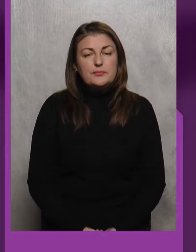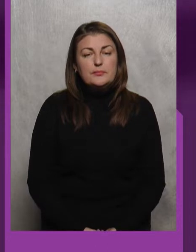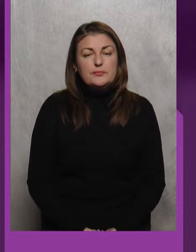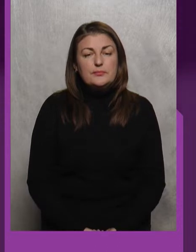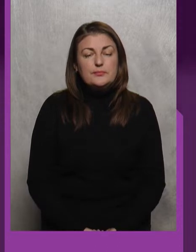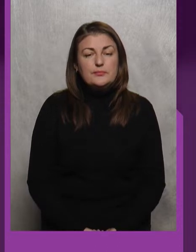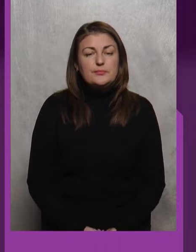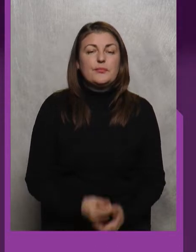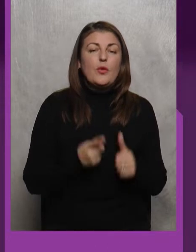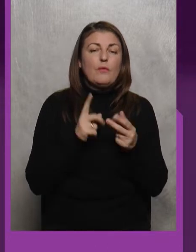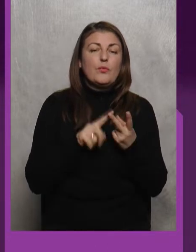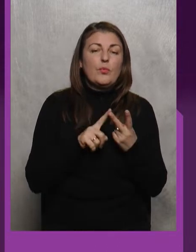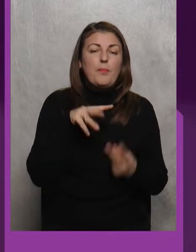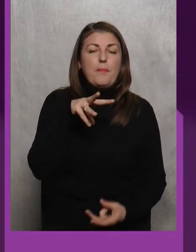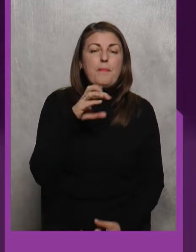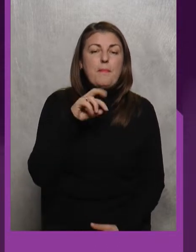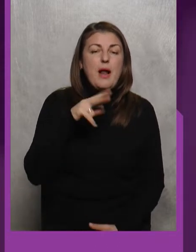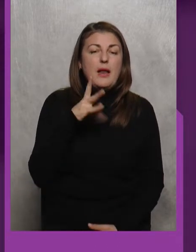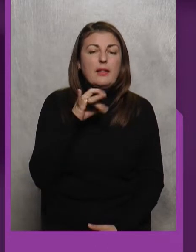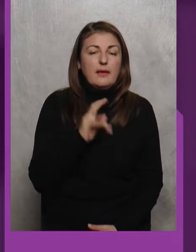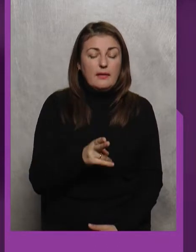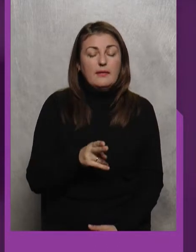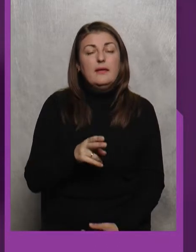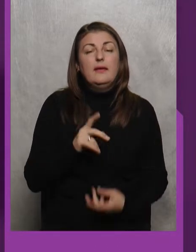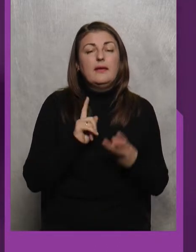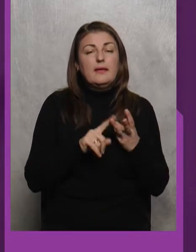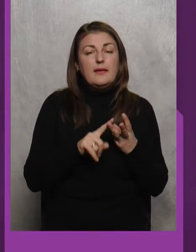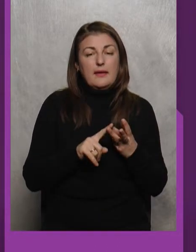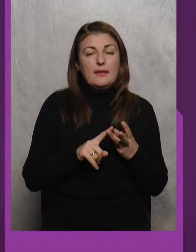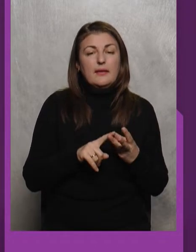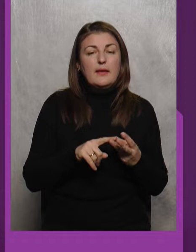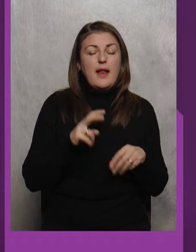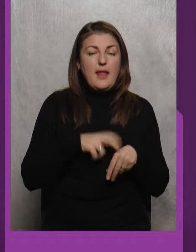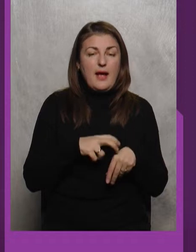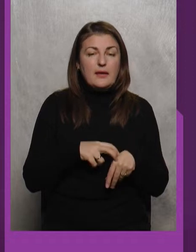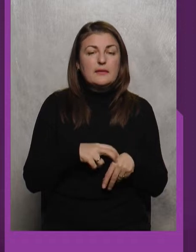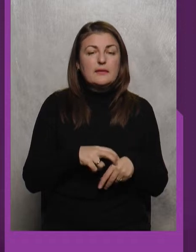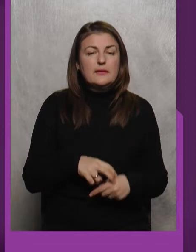Мельник І Третій Лікар